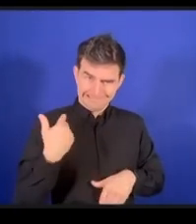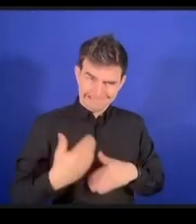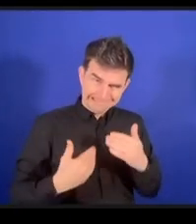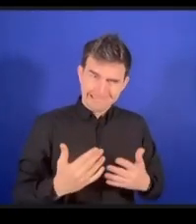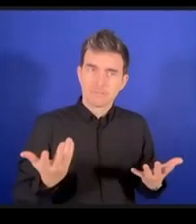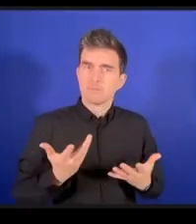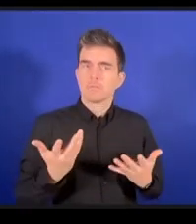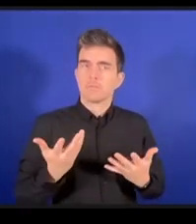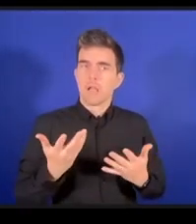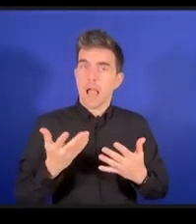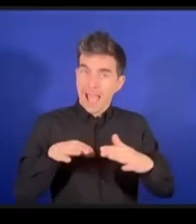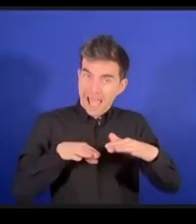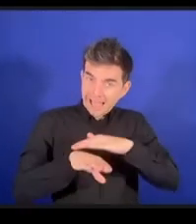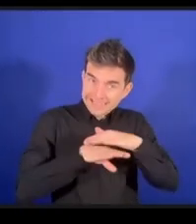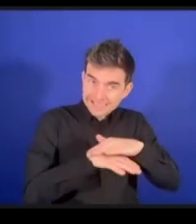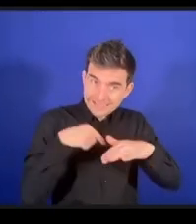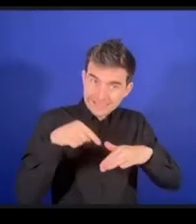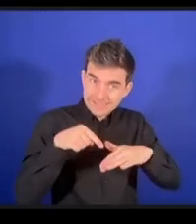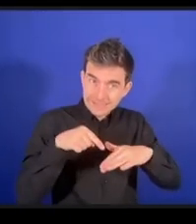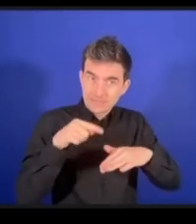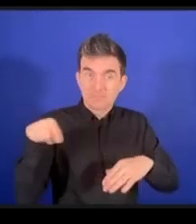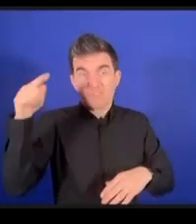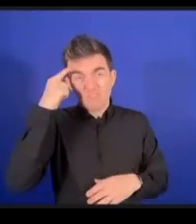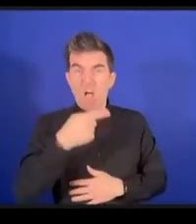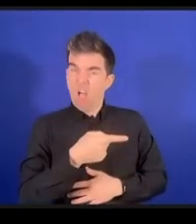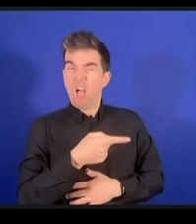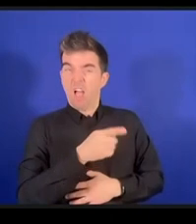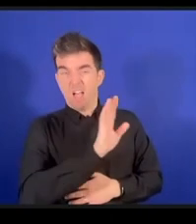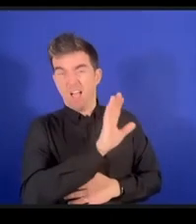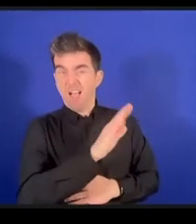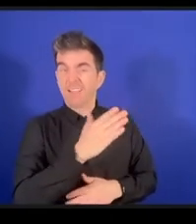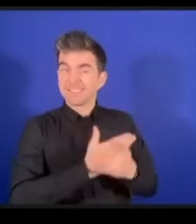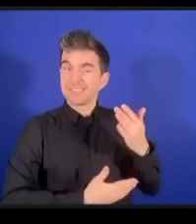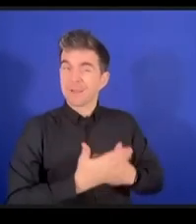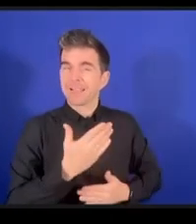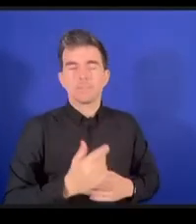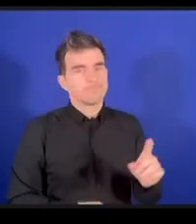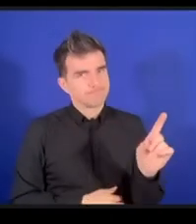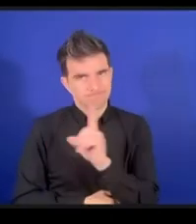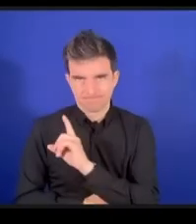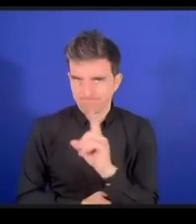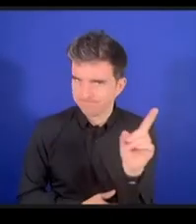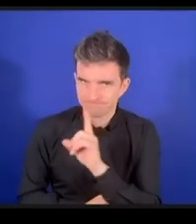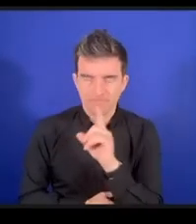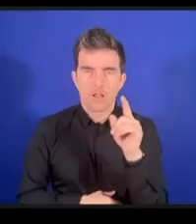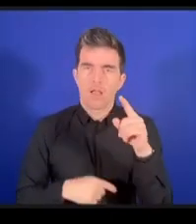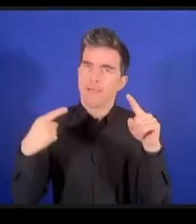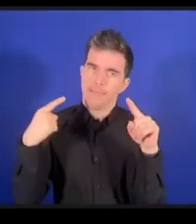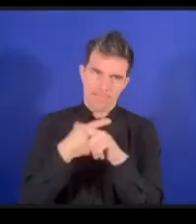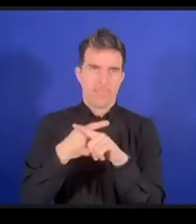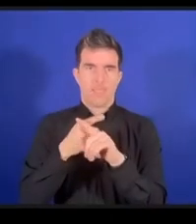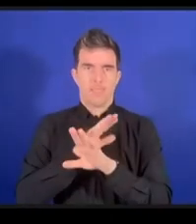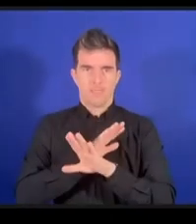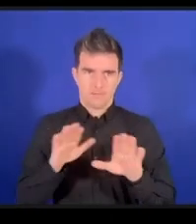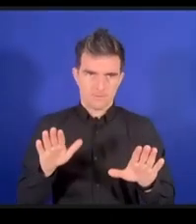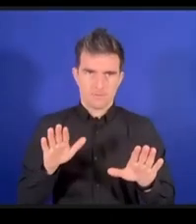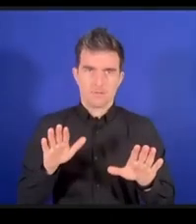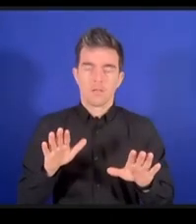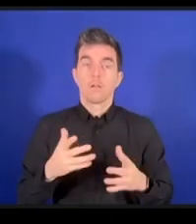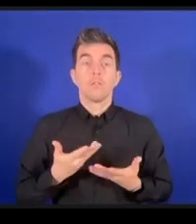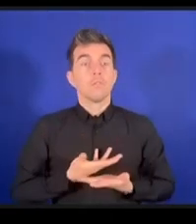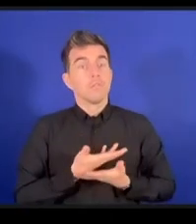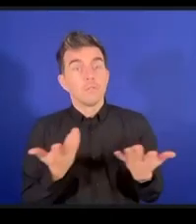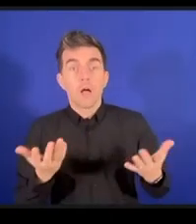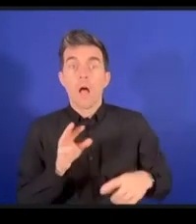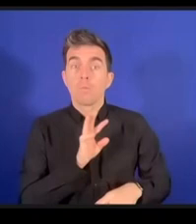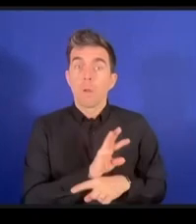これは障害者にとっても恩恵があるとよく考えられますけれどもそれは必ずしもそう